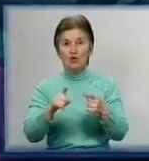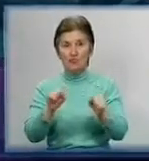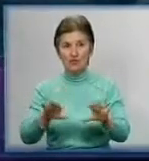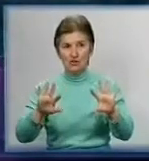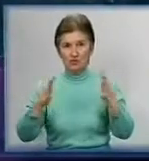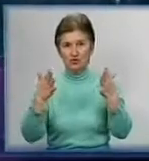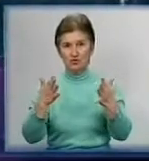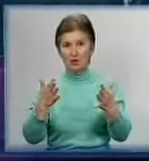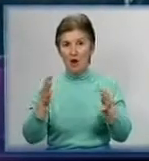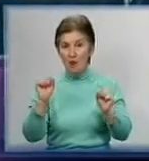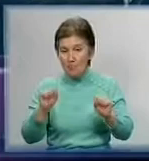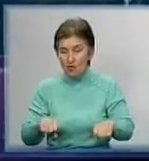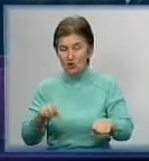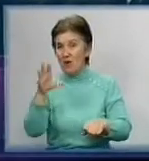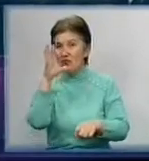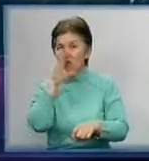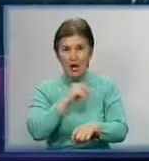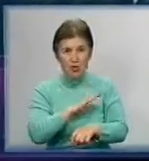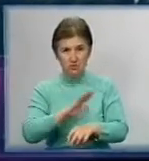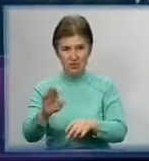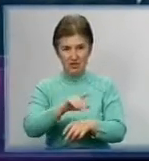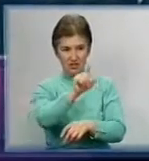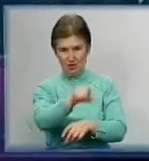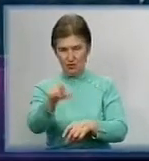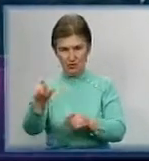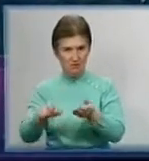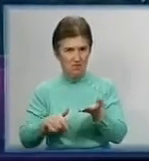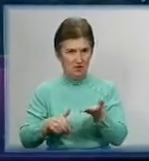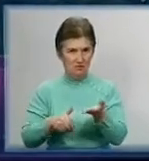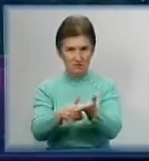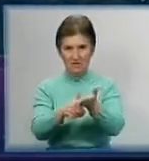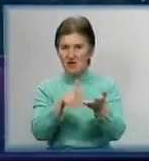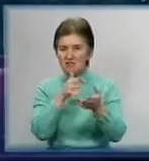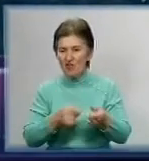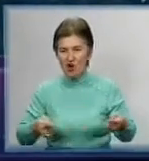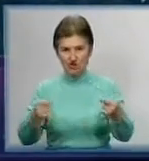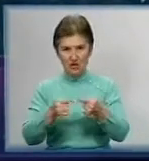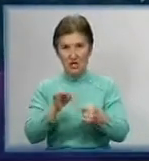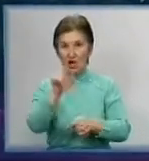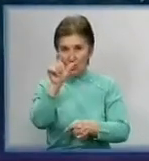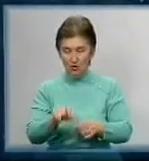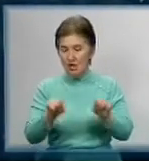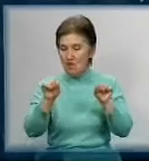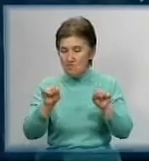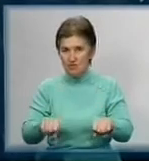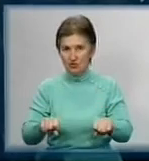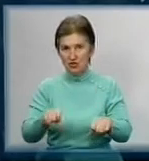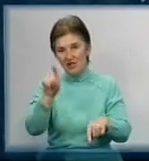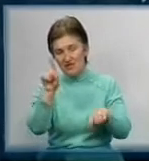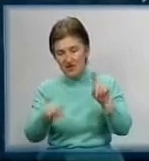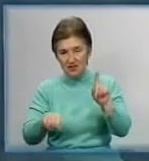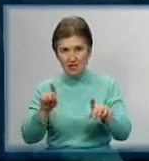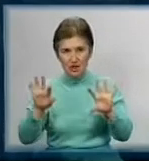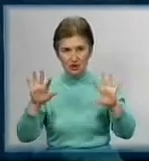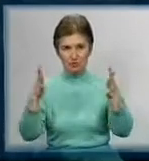просто не спіємо до людини доїхати, оказати своєчасну допомогу. І людина може просто в деяких випадках і навіть